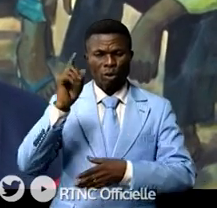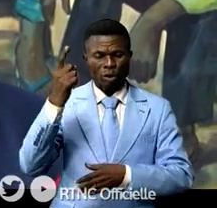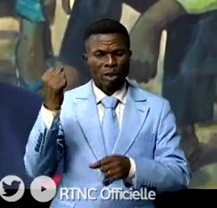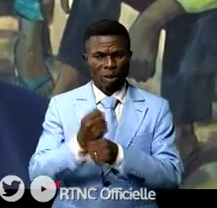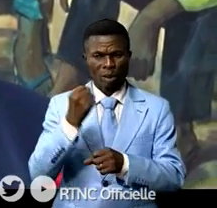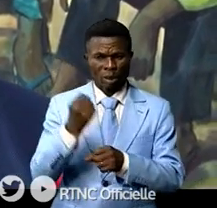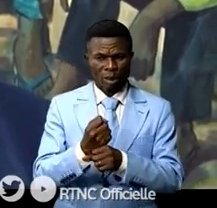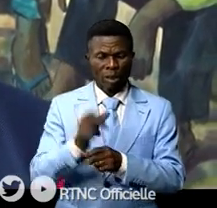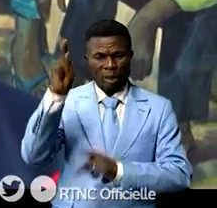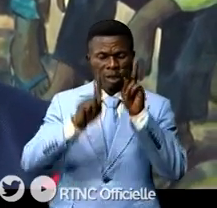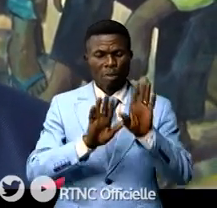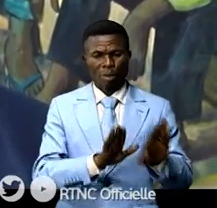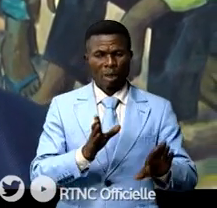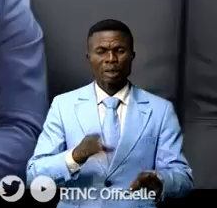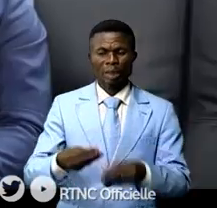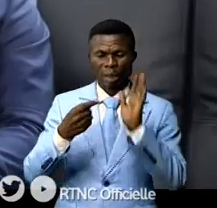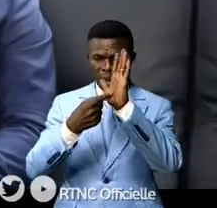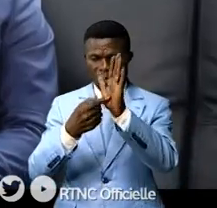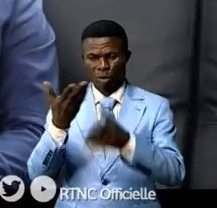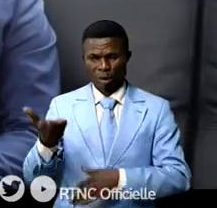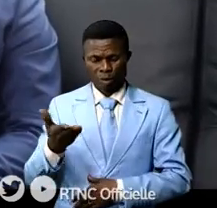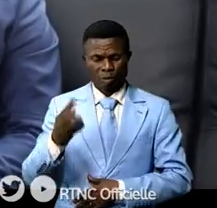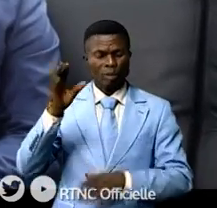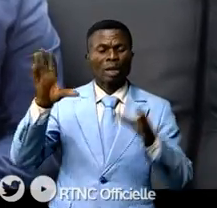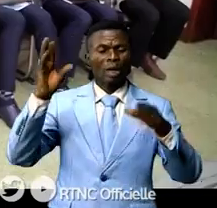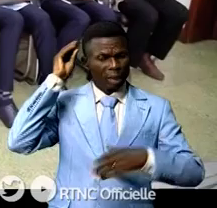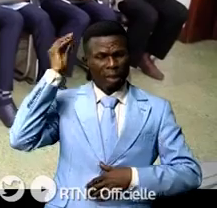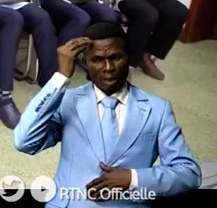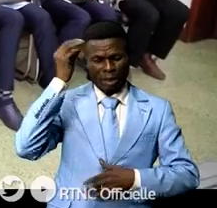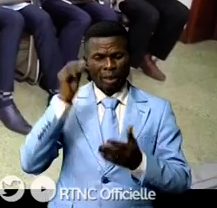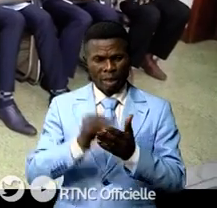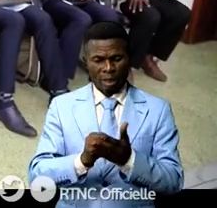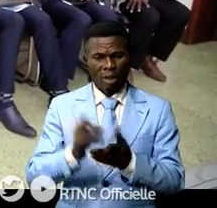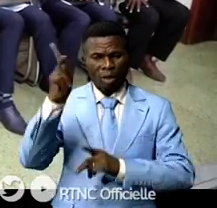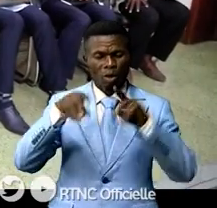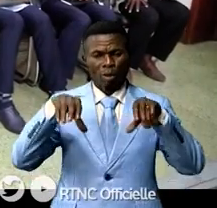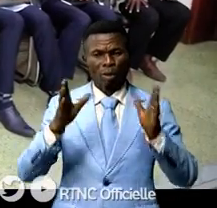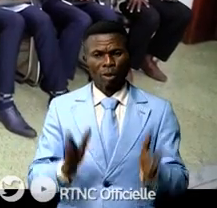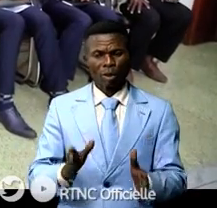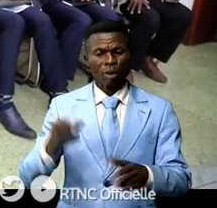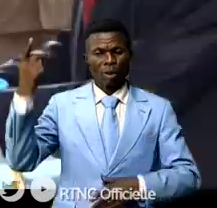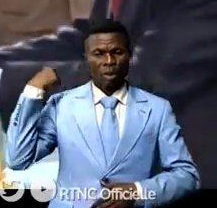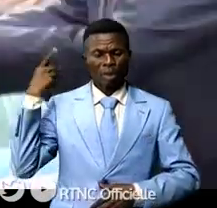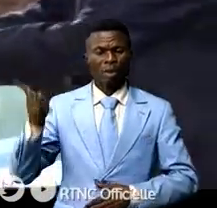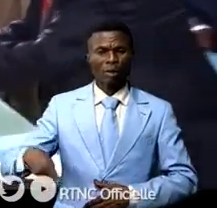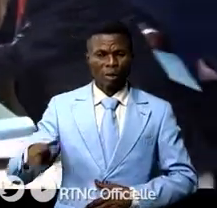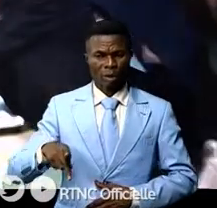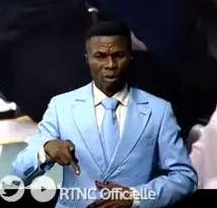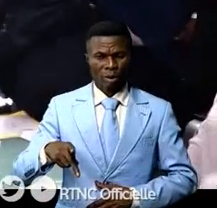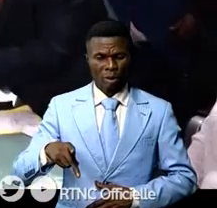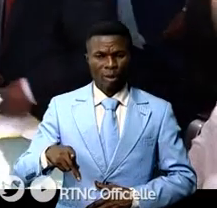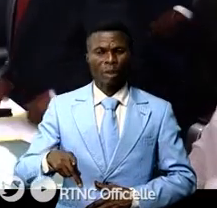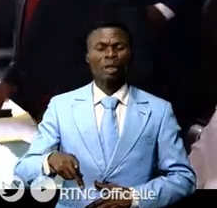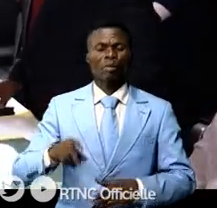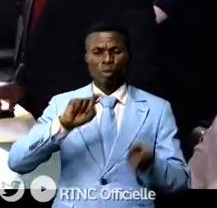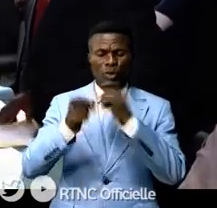travail que le peuple attend de nous. Sa reconnaissance est aussi exprimée au peuple congolais et aux élus provinciaux, l'incarnation du